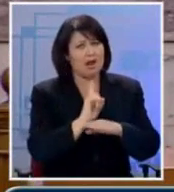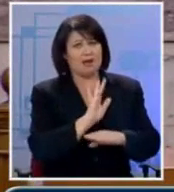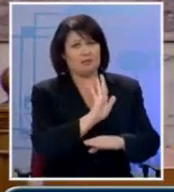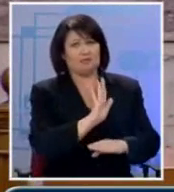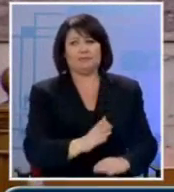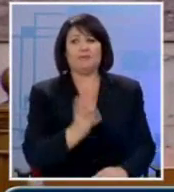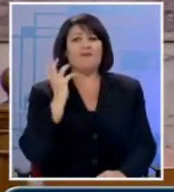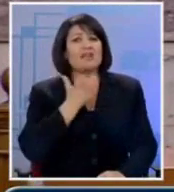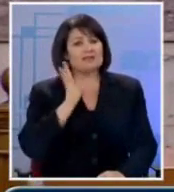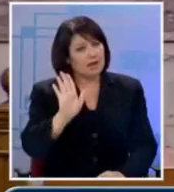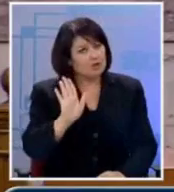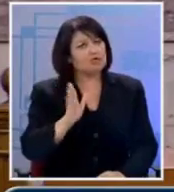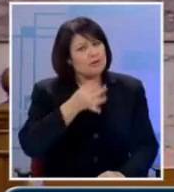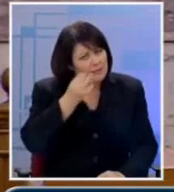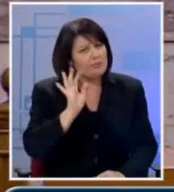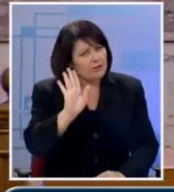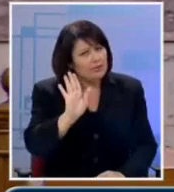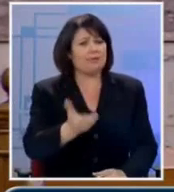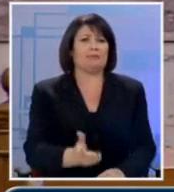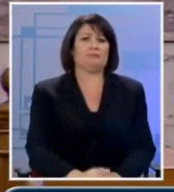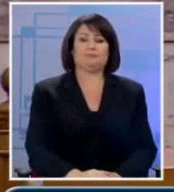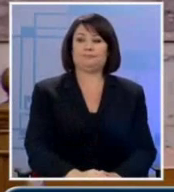Βενζέλο, ένα λεπτό. Σας εγώ στο λόγο, ένα λεπτό.